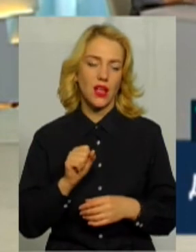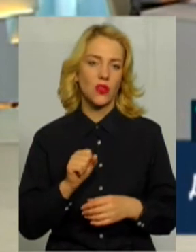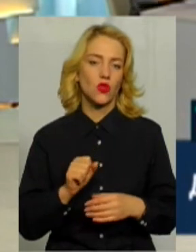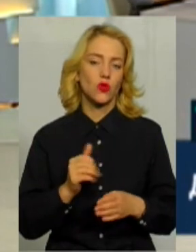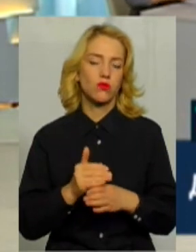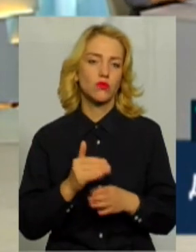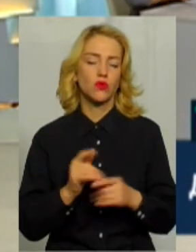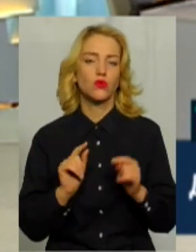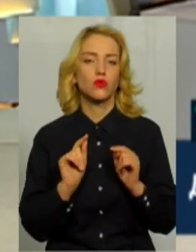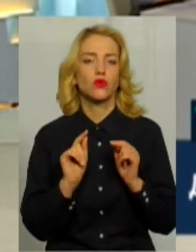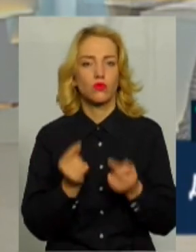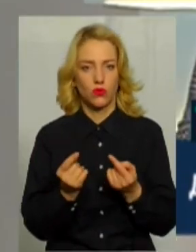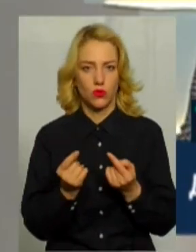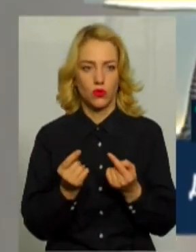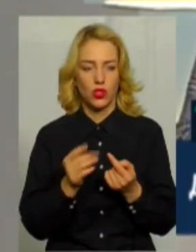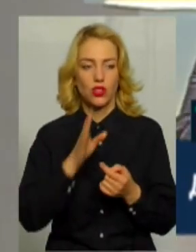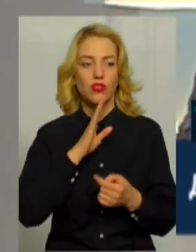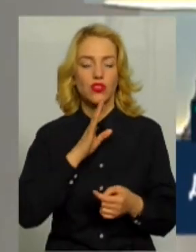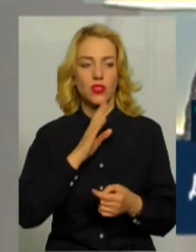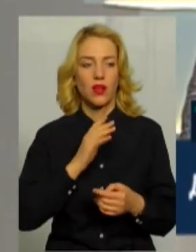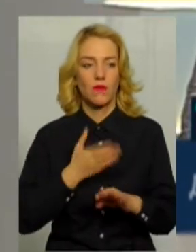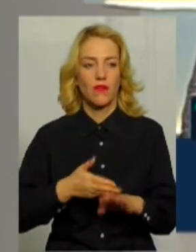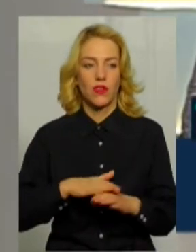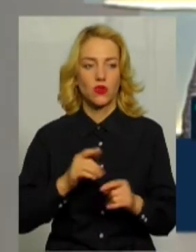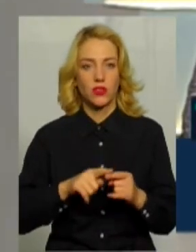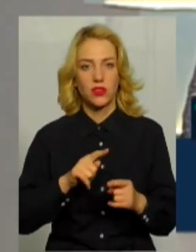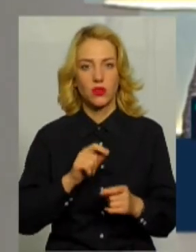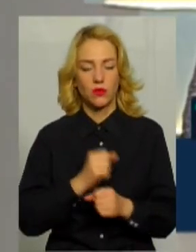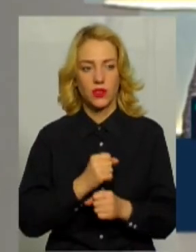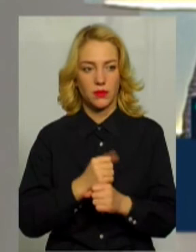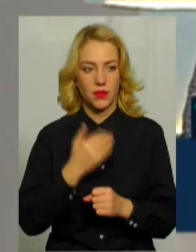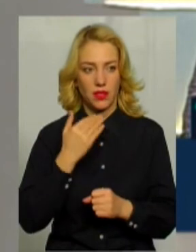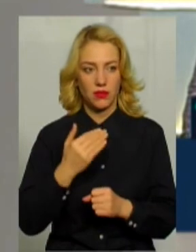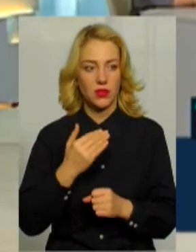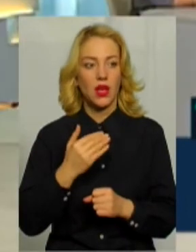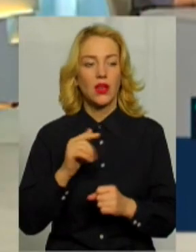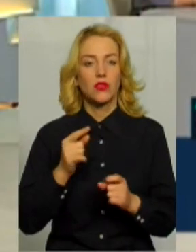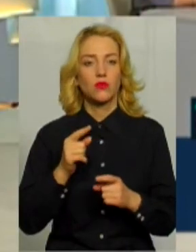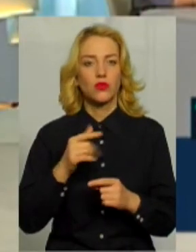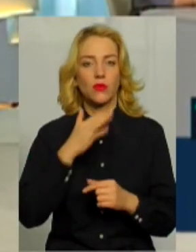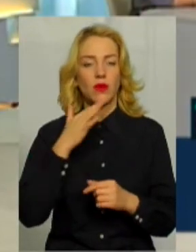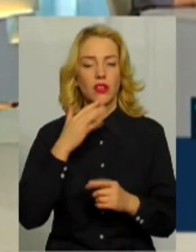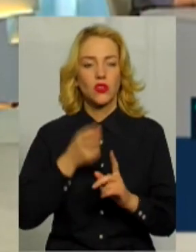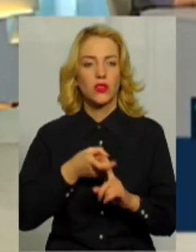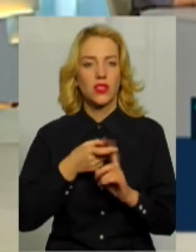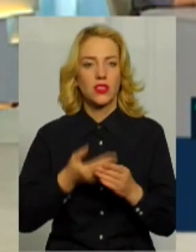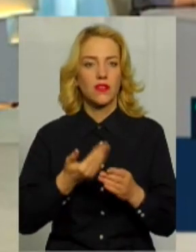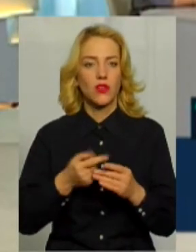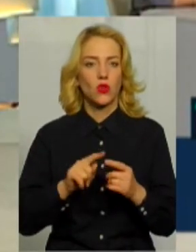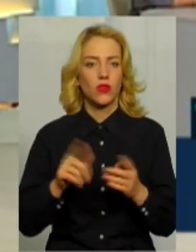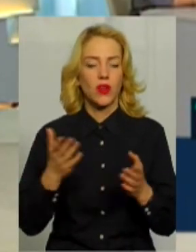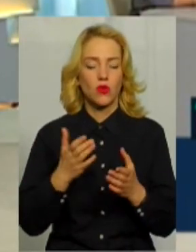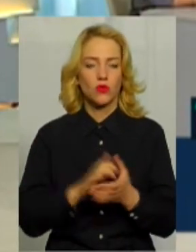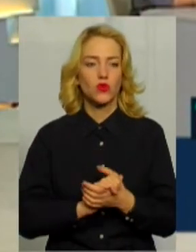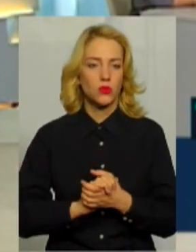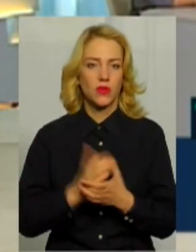ви гадаєте, чому, зокрема, жінкам важко це зробити? Напевно, що дуже багато залежить від того, в якому суспільстві, в